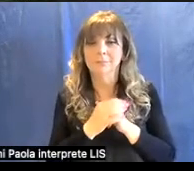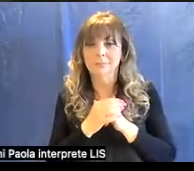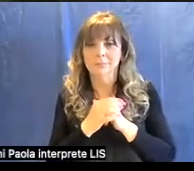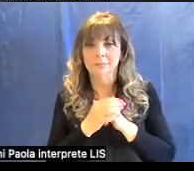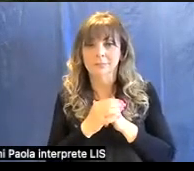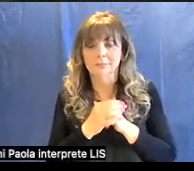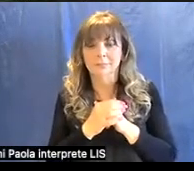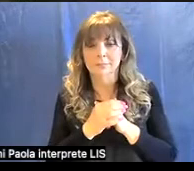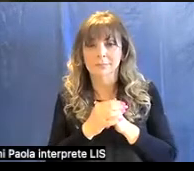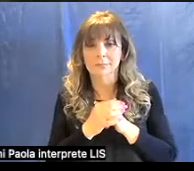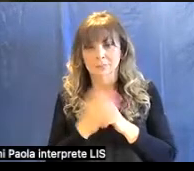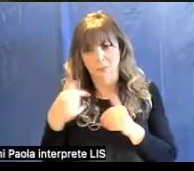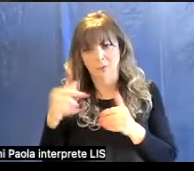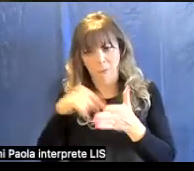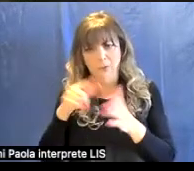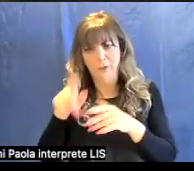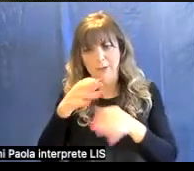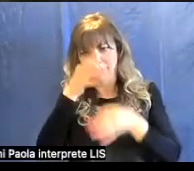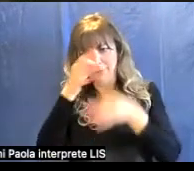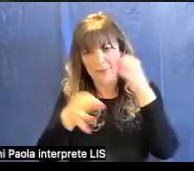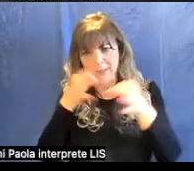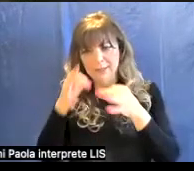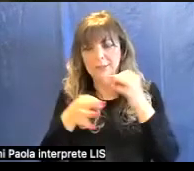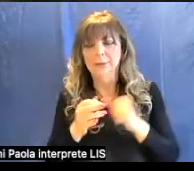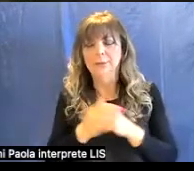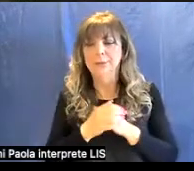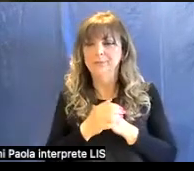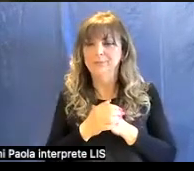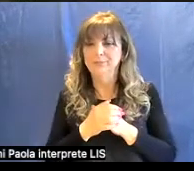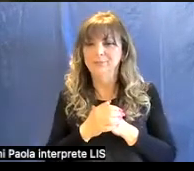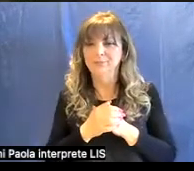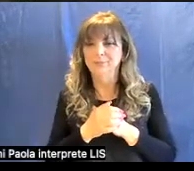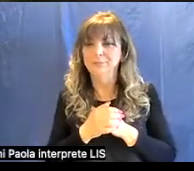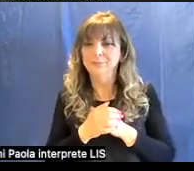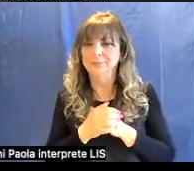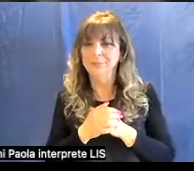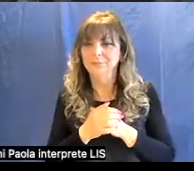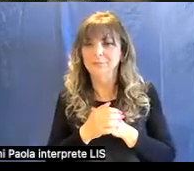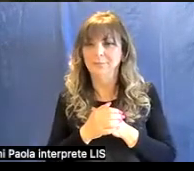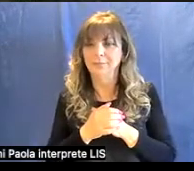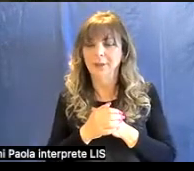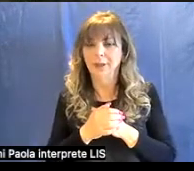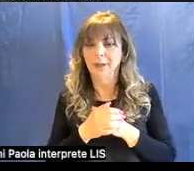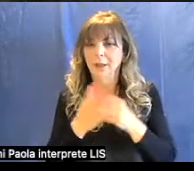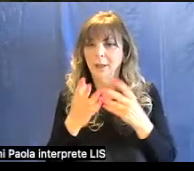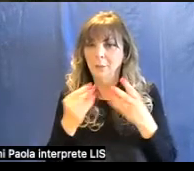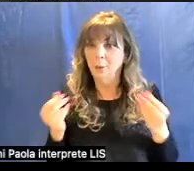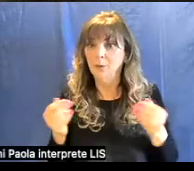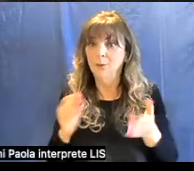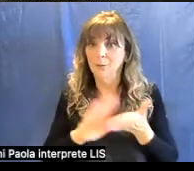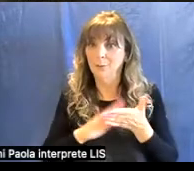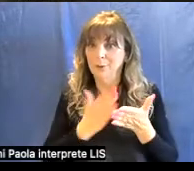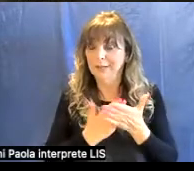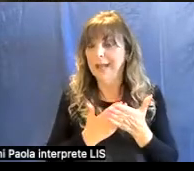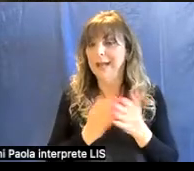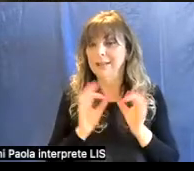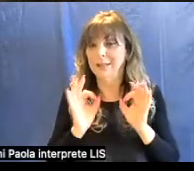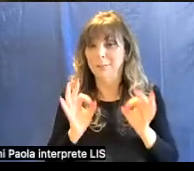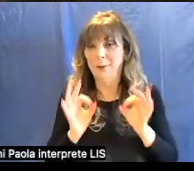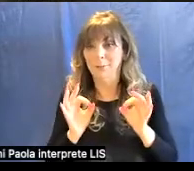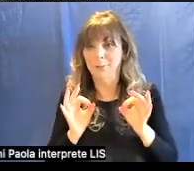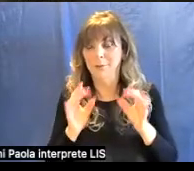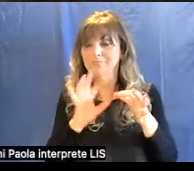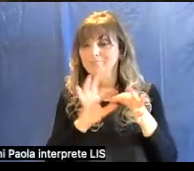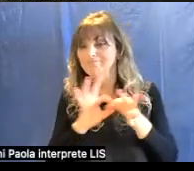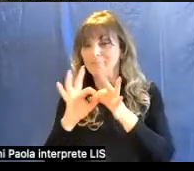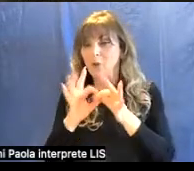Ma ci torniamo più avanti. Una cosa un po' molto eclatante a proposito del colore nei